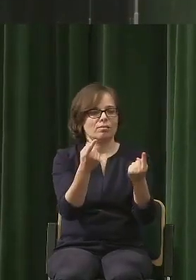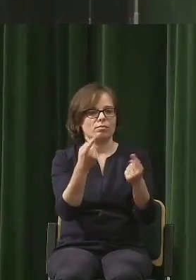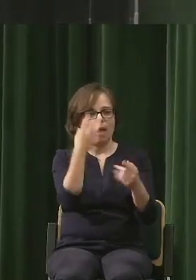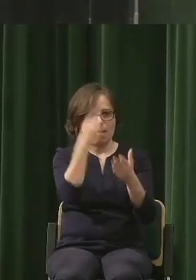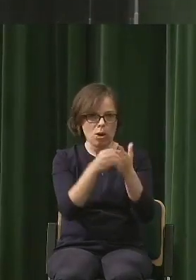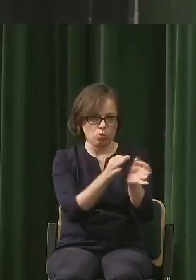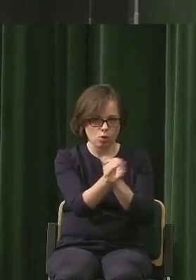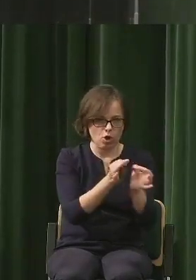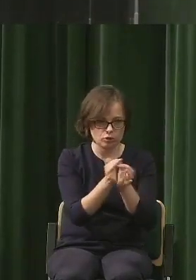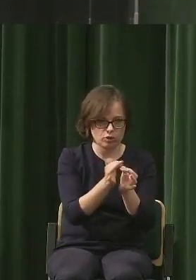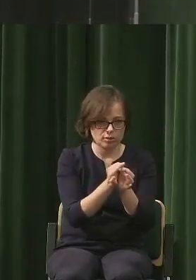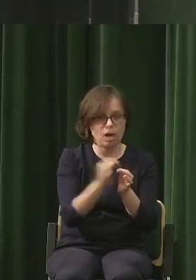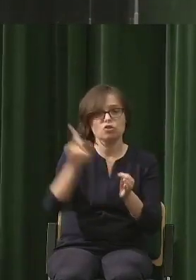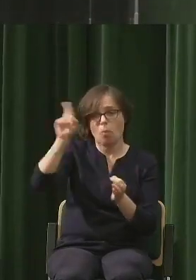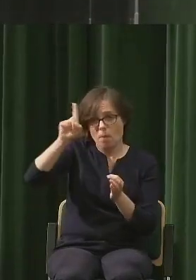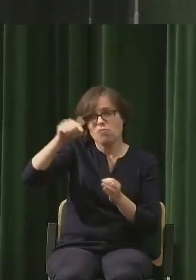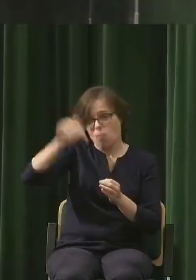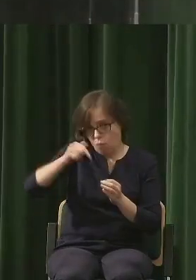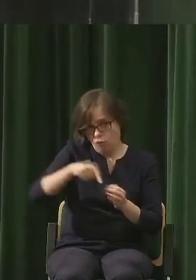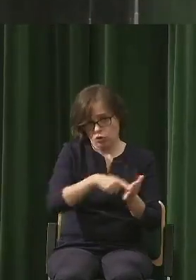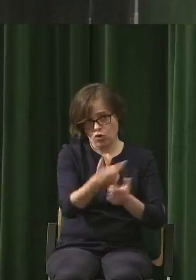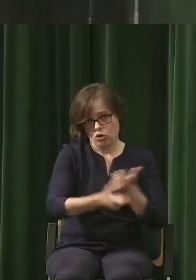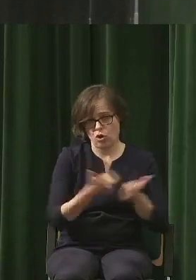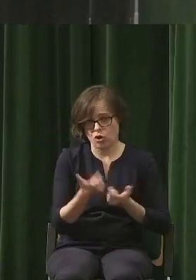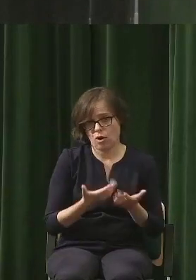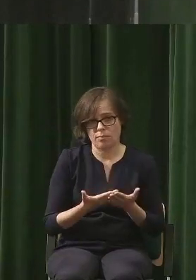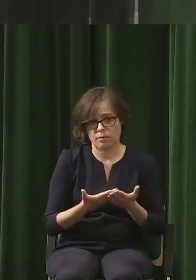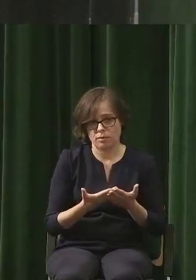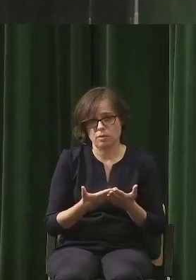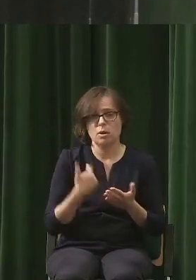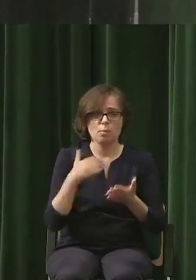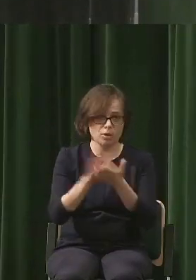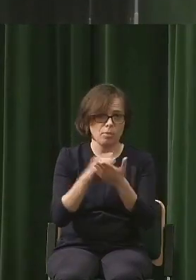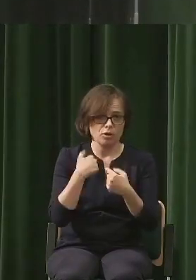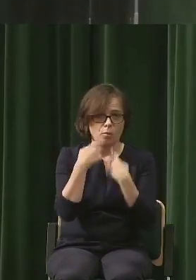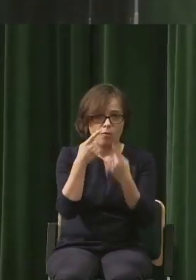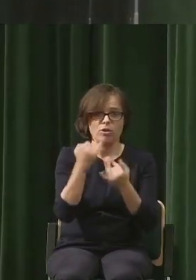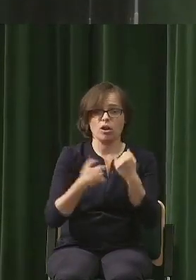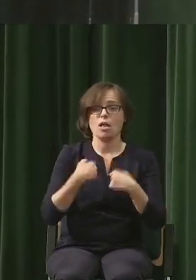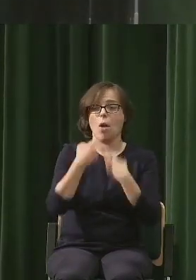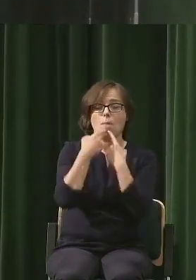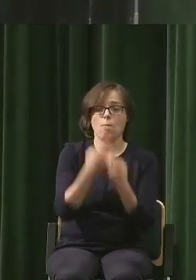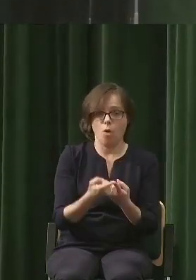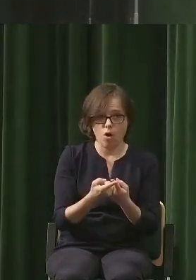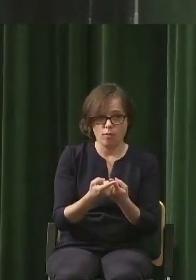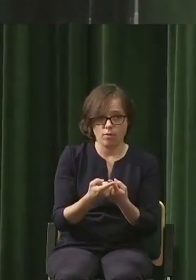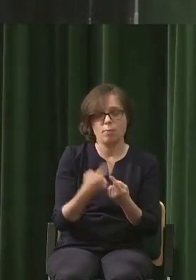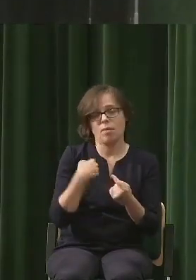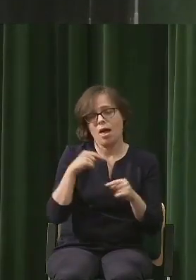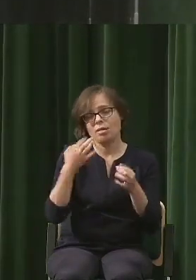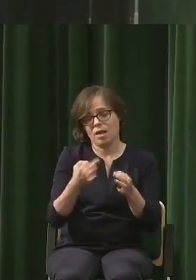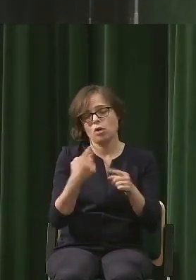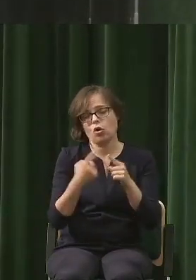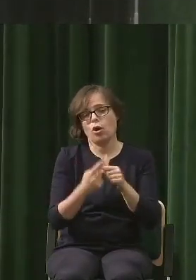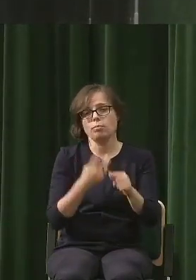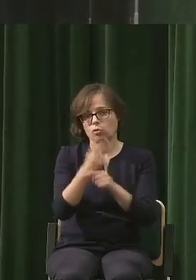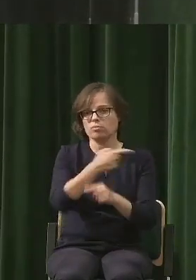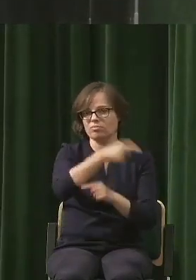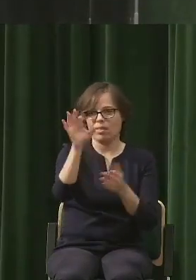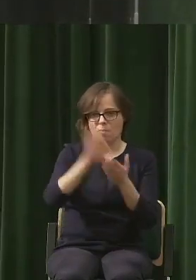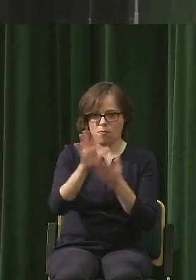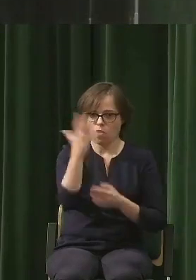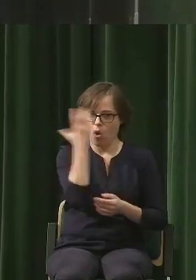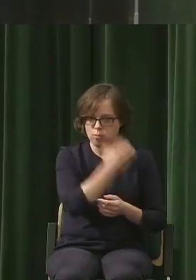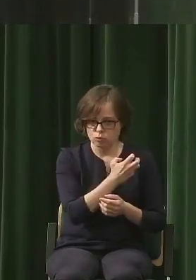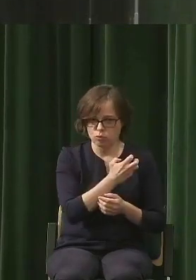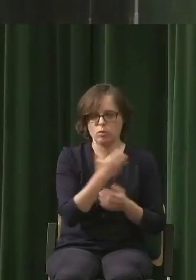państwa powinny robić, bo przepraszam, że to powiem, to zawsze jak coś takiego powiem, oczywiście ja to przejaskrawię w tej chwili, to wzbudza oburzenie, więc